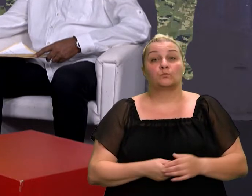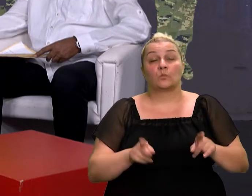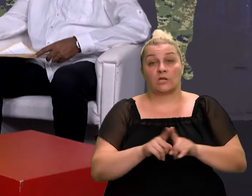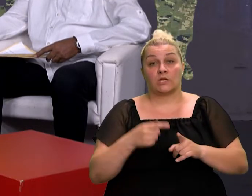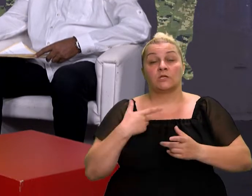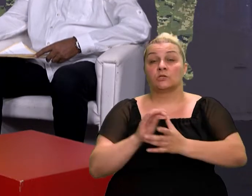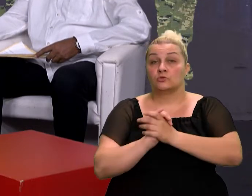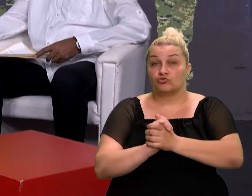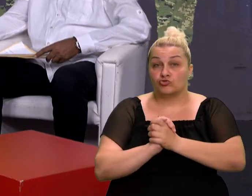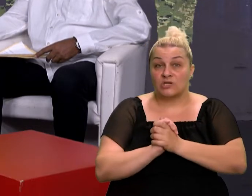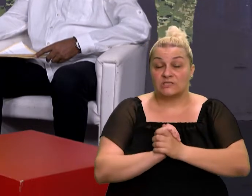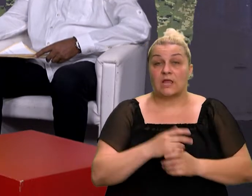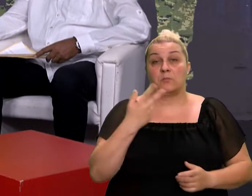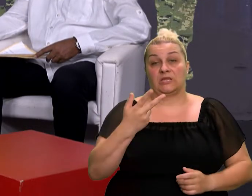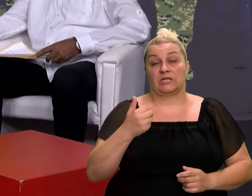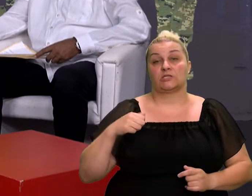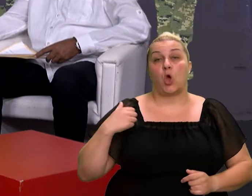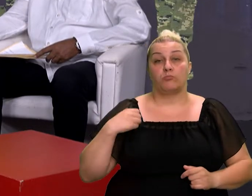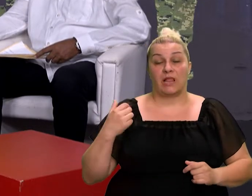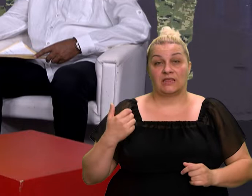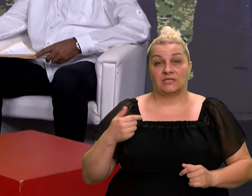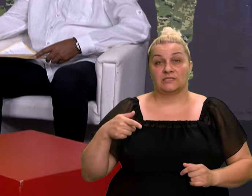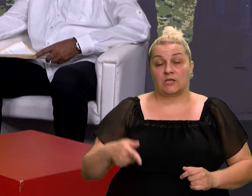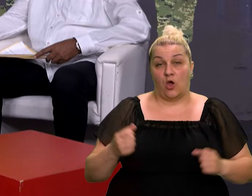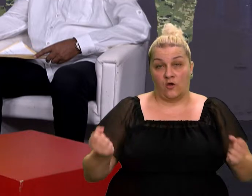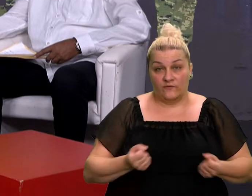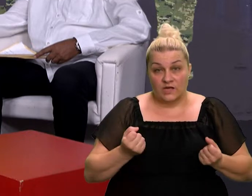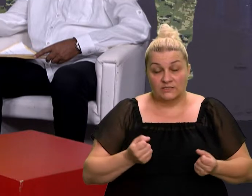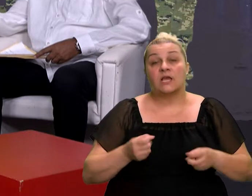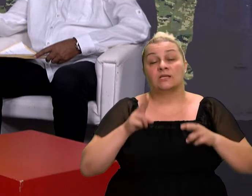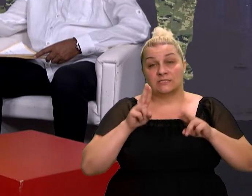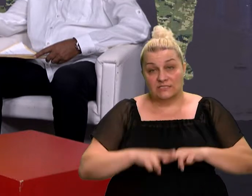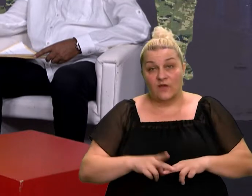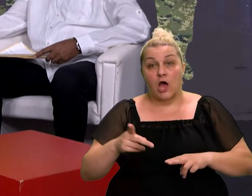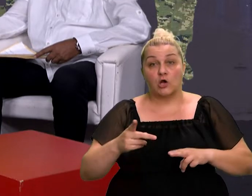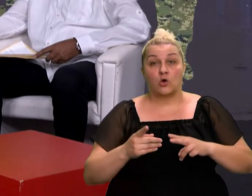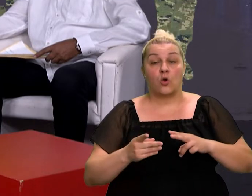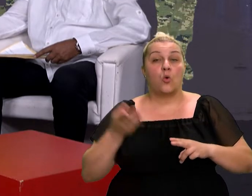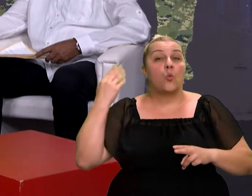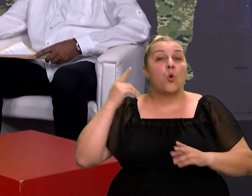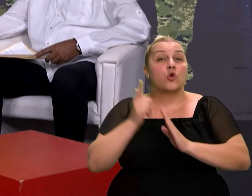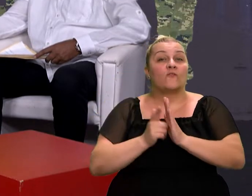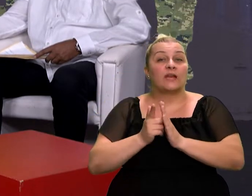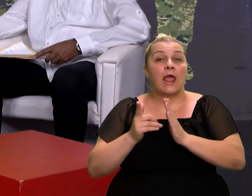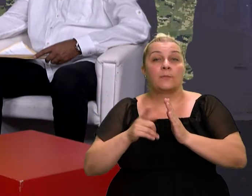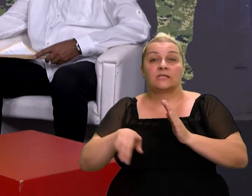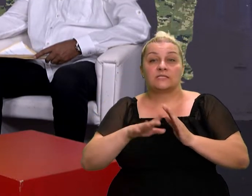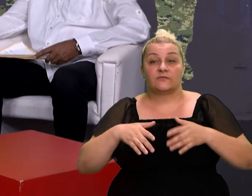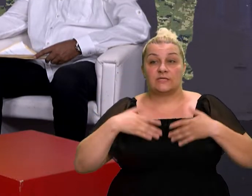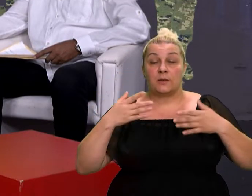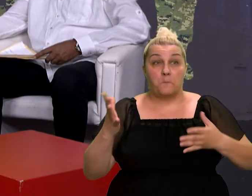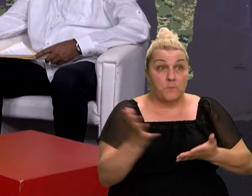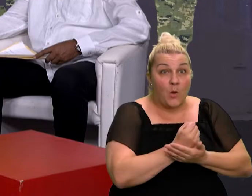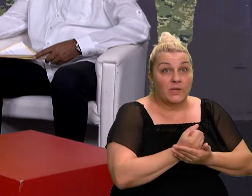a i jasno i čestitke za 30. obljetnicu operacije koja je zaista podigla u tim tenucima moral hrvatskog